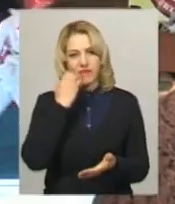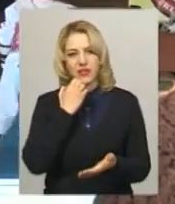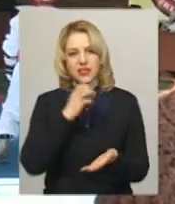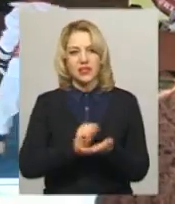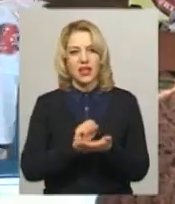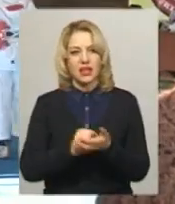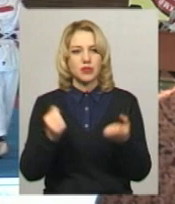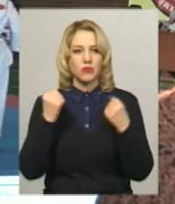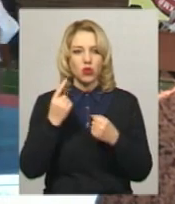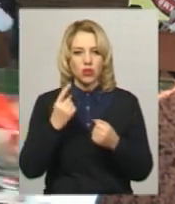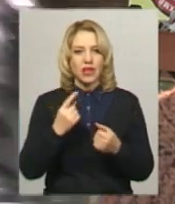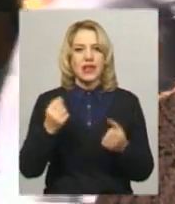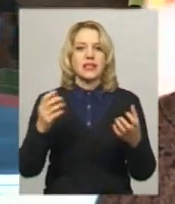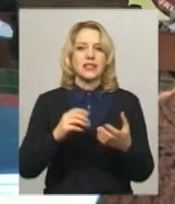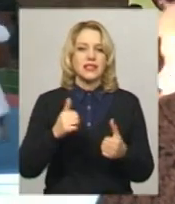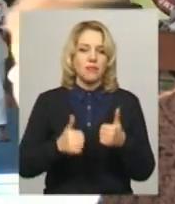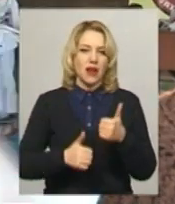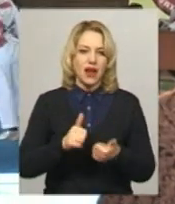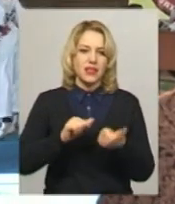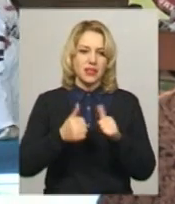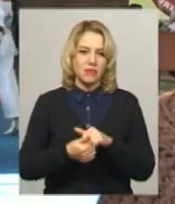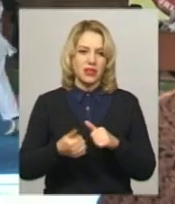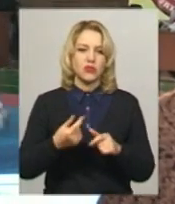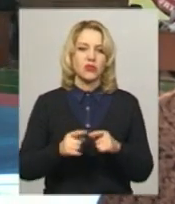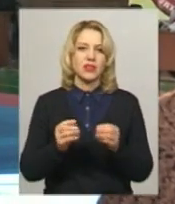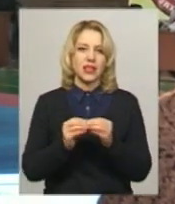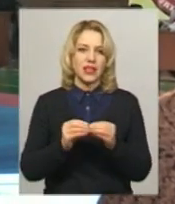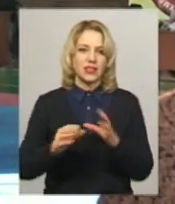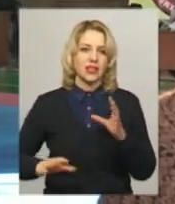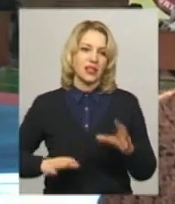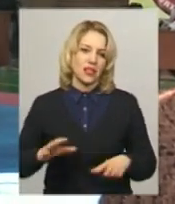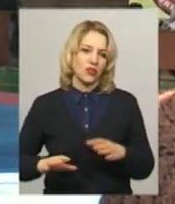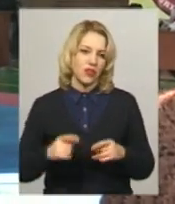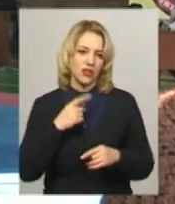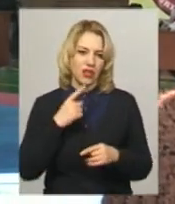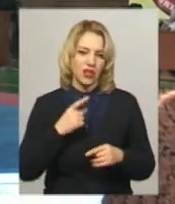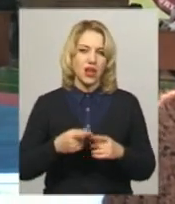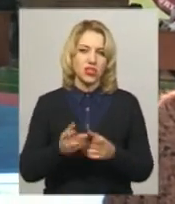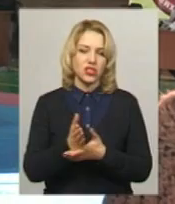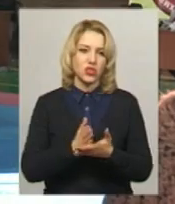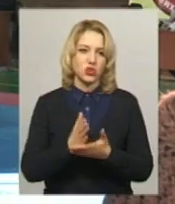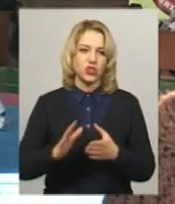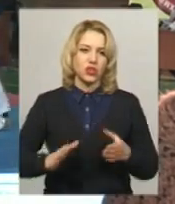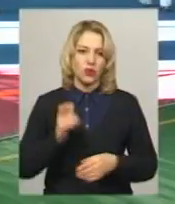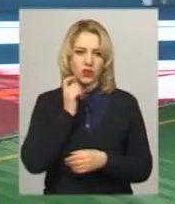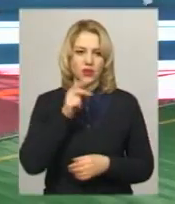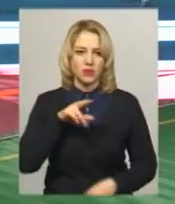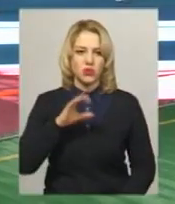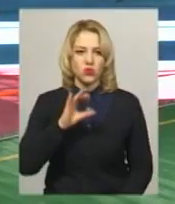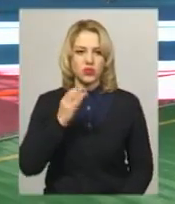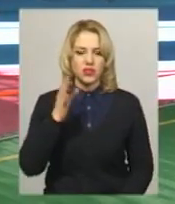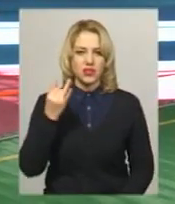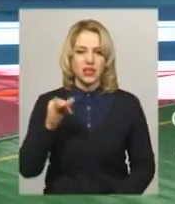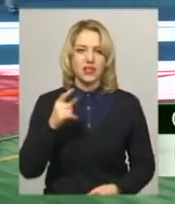Одні змагання замінюють 10 тренувань, каже президент обласної федерації фіквандовите, заслужений тренер України Сергій Пісоцький. За його